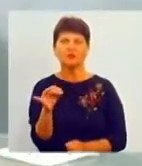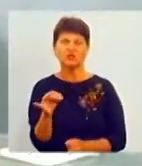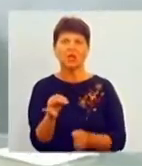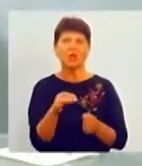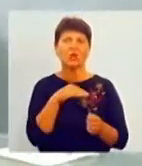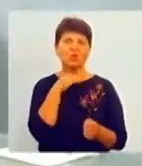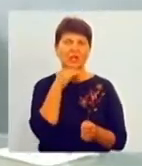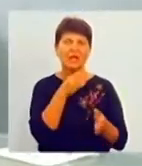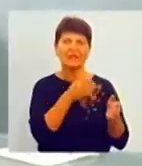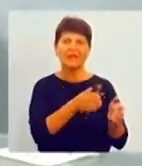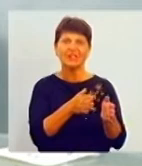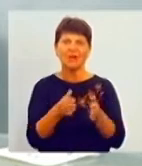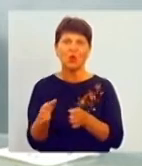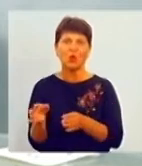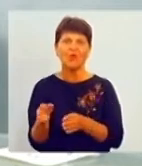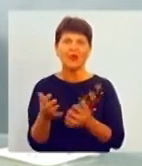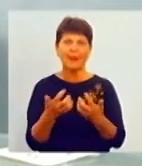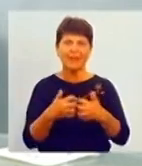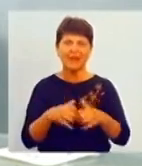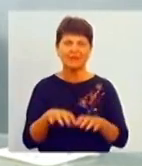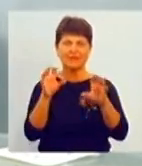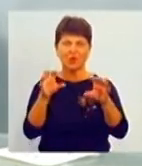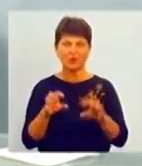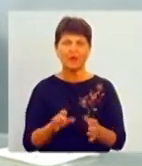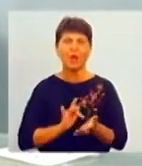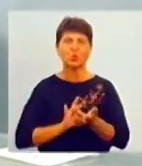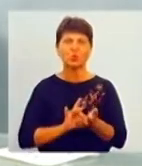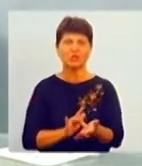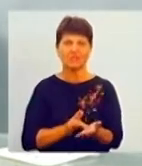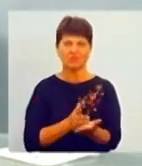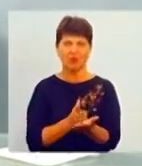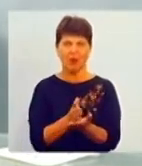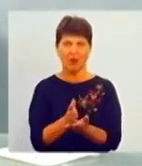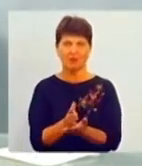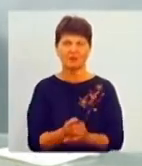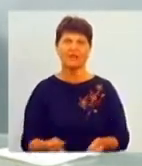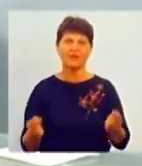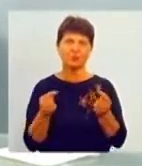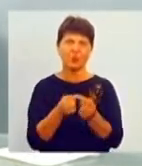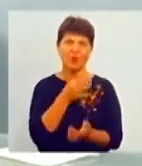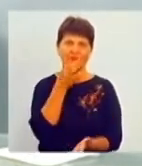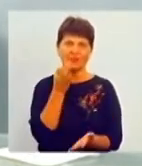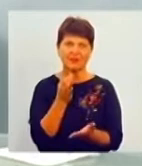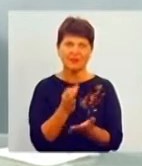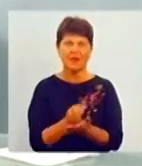законодавства, яке стосується туристичної гаузі? В даному випадку відповідальність туроператорів, перевізників і, власне,